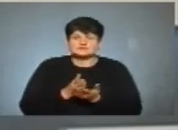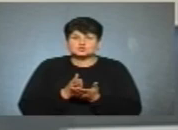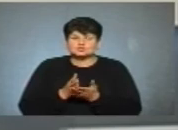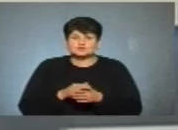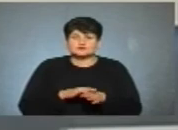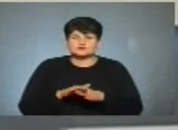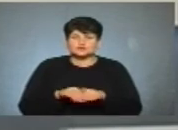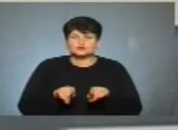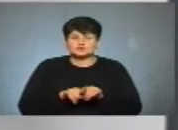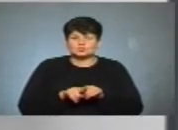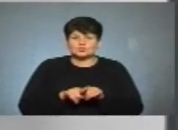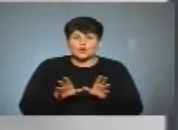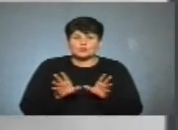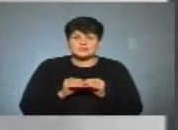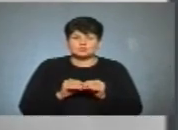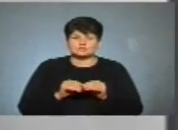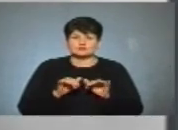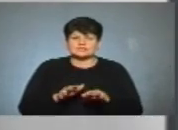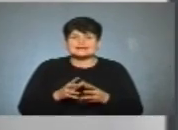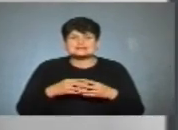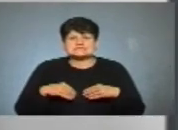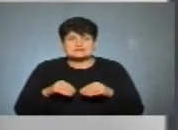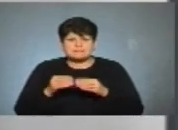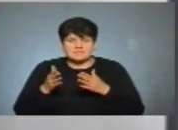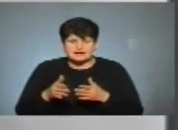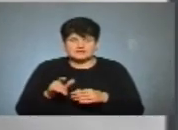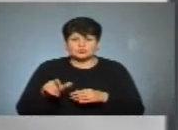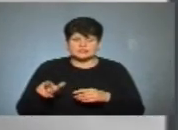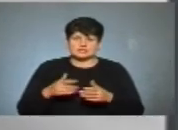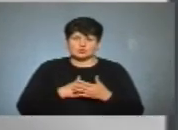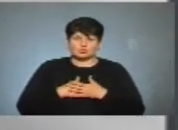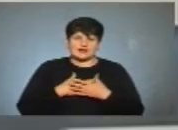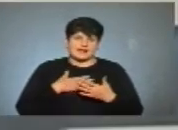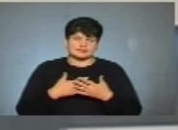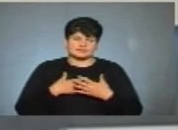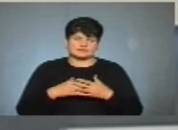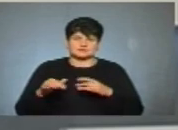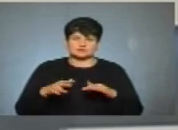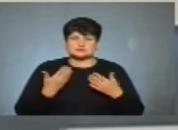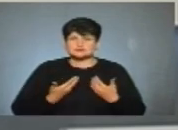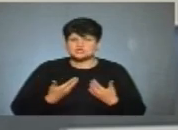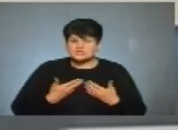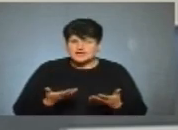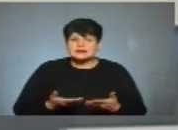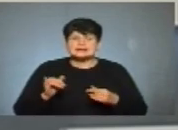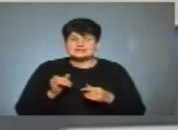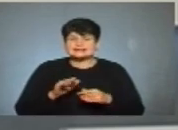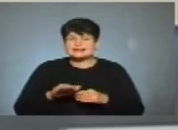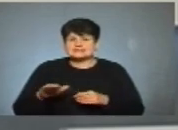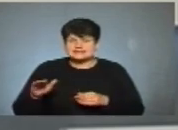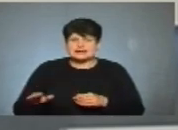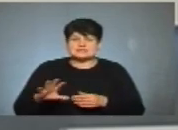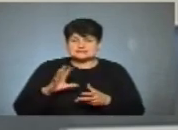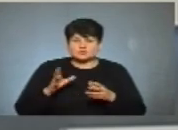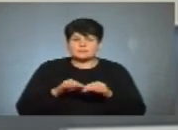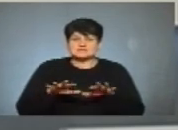виконує таку об'єднуючу функцію і для сімей, для людей, які люблять активний, здоровий спосіб життя ведуть, для дітей, і загалом є